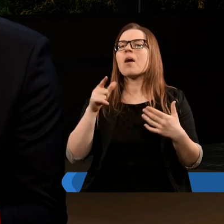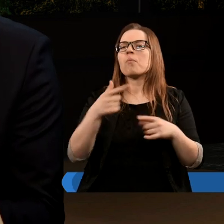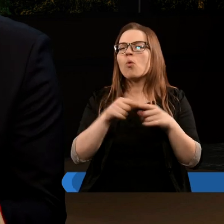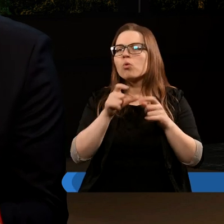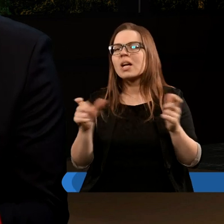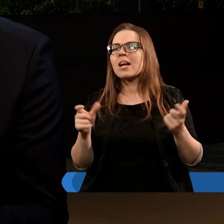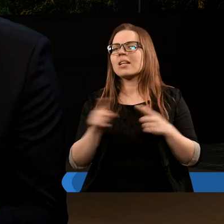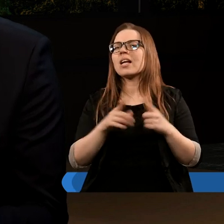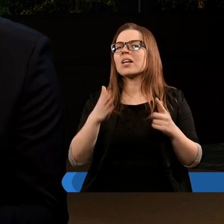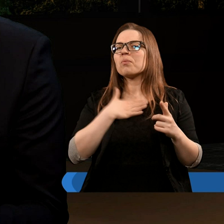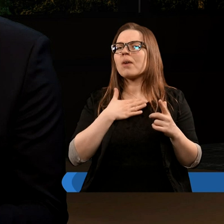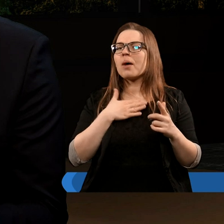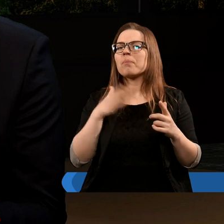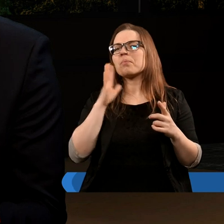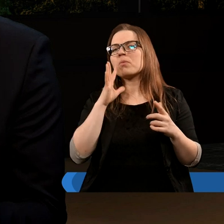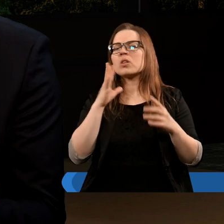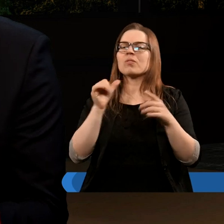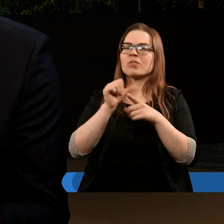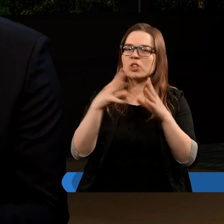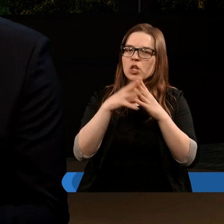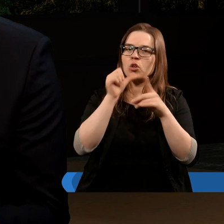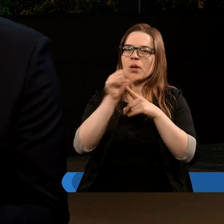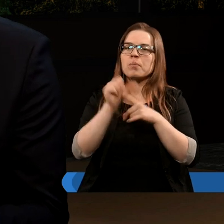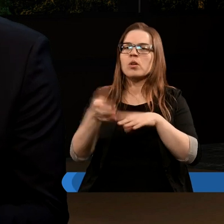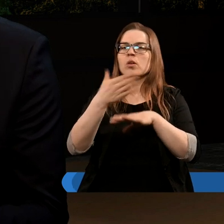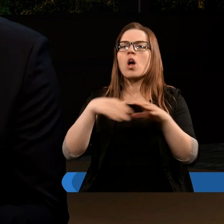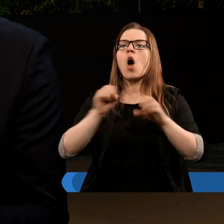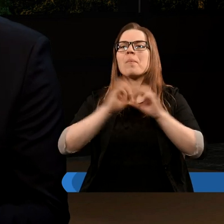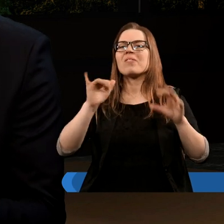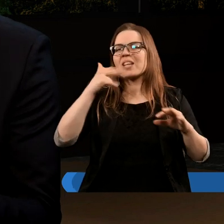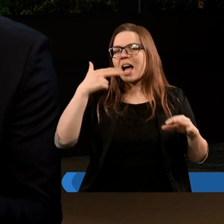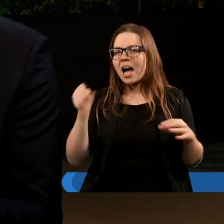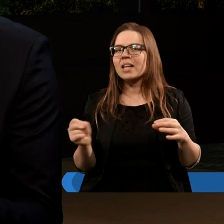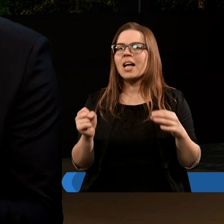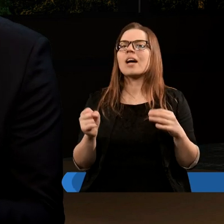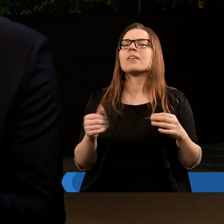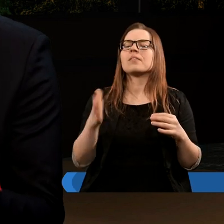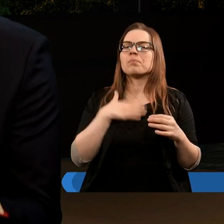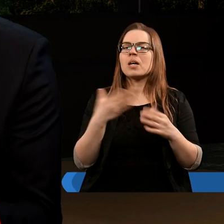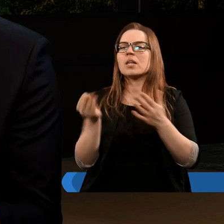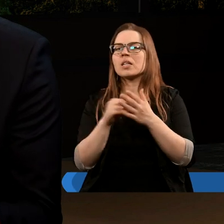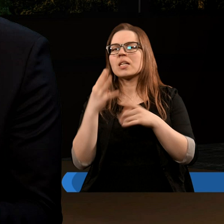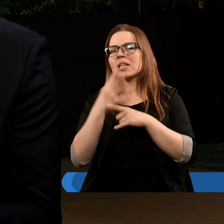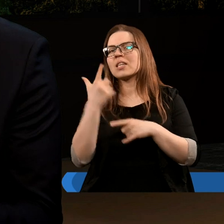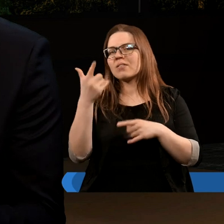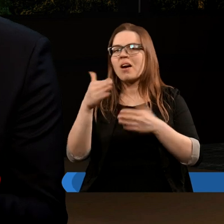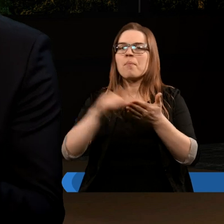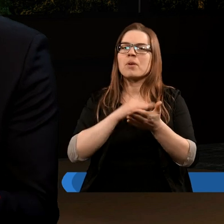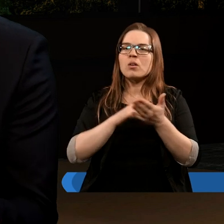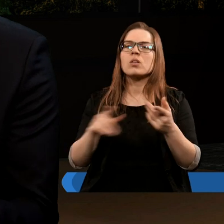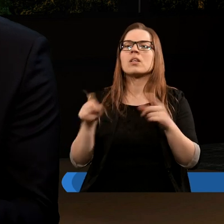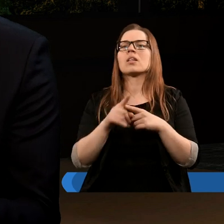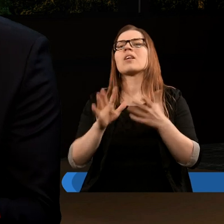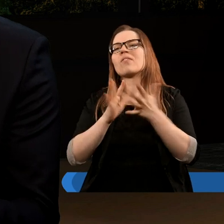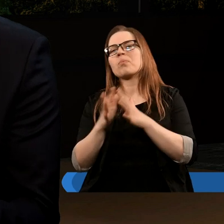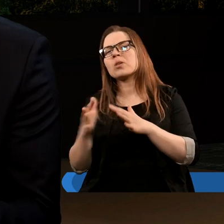czasu. To samo mamy też w dziesiąt, w jedenastym rozdziale Księgi Apokalipsy, tam znowu mamy dodane czterdzieści dwa miesiące oraz